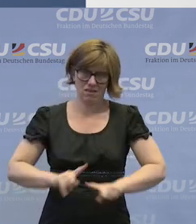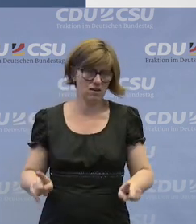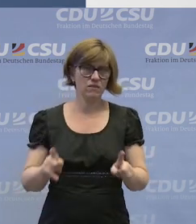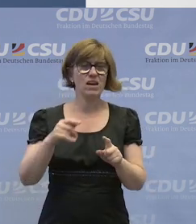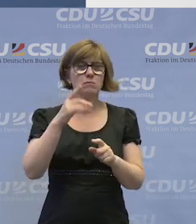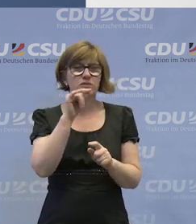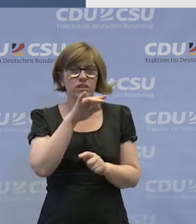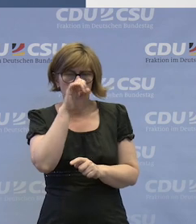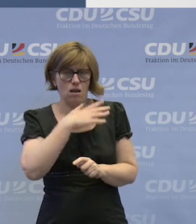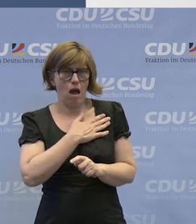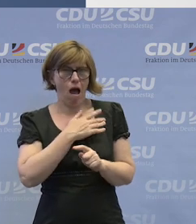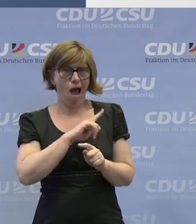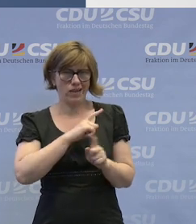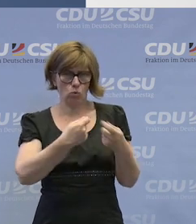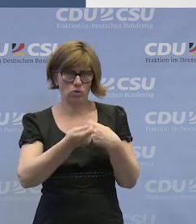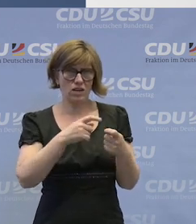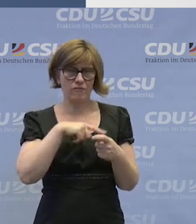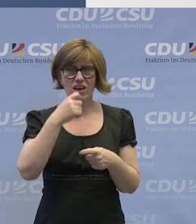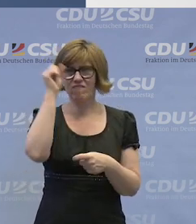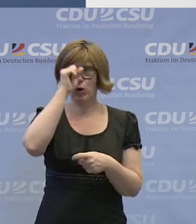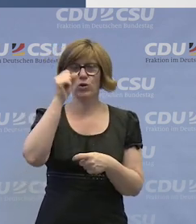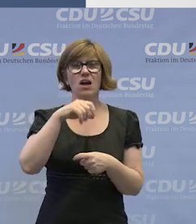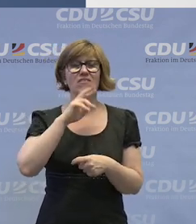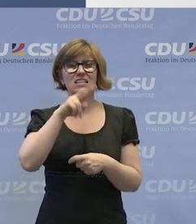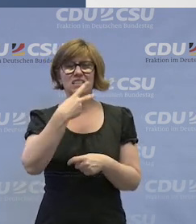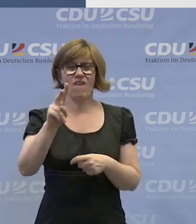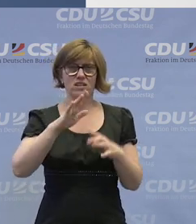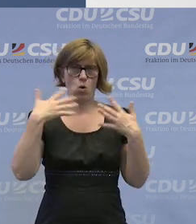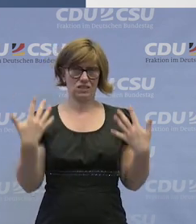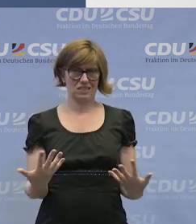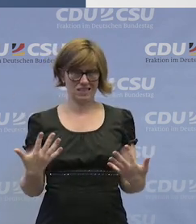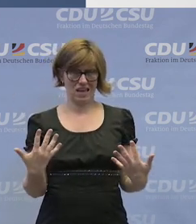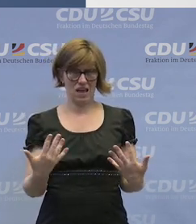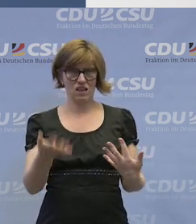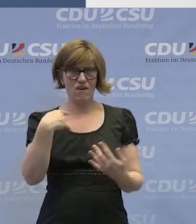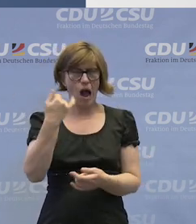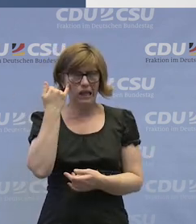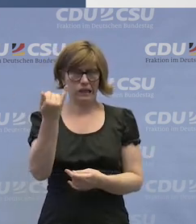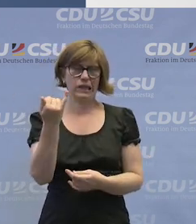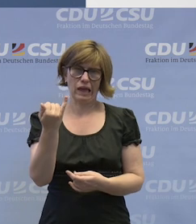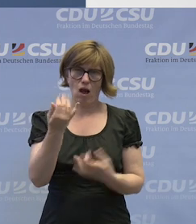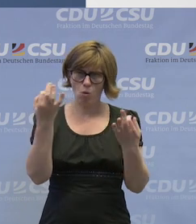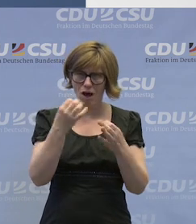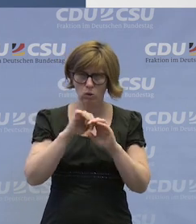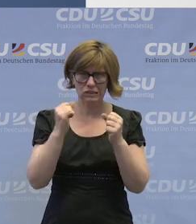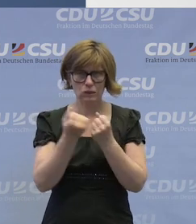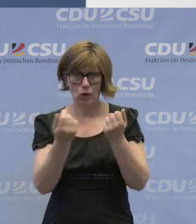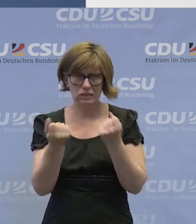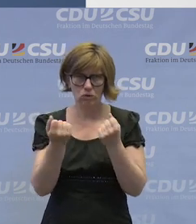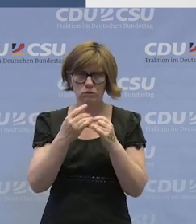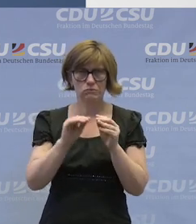erzählen aus unserem eigenen Unternehmen. Wir waren so verrückt und hatten 2010 die Idee, aber auch die Notwendigkeit,